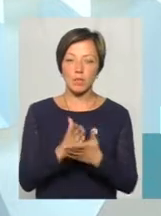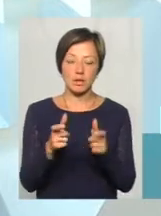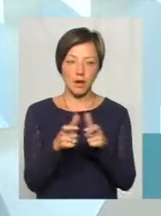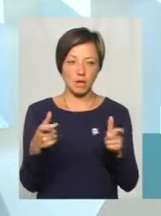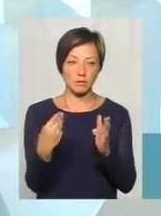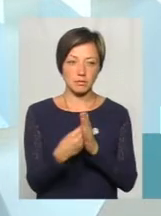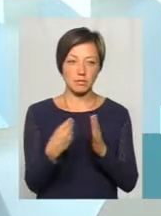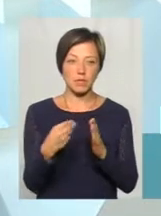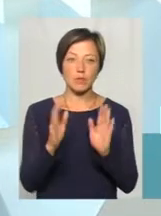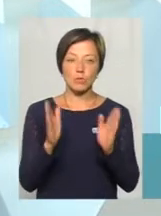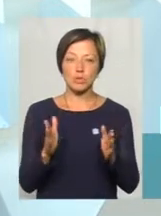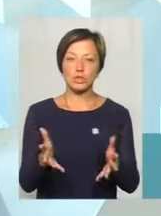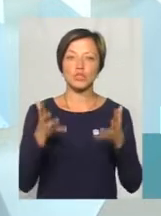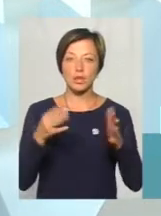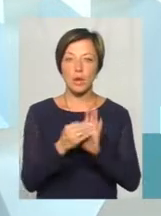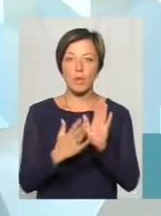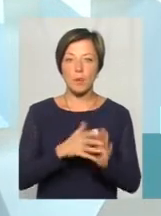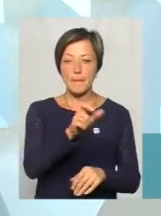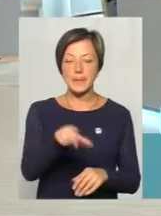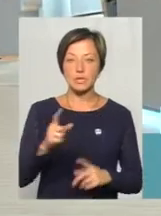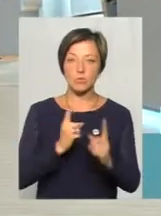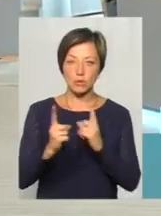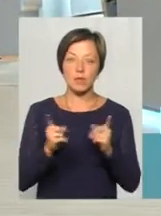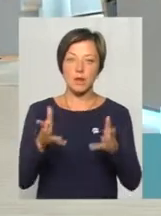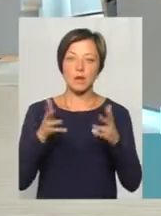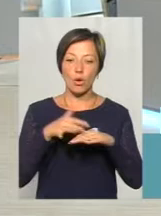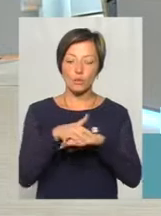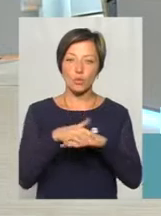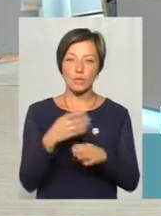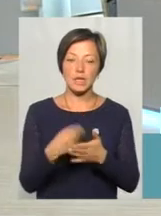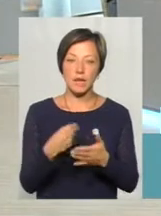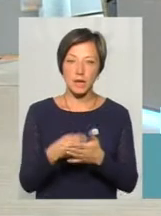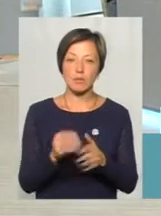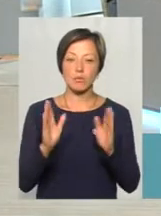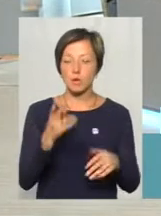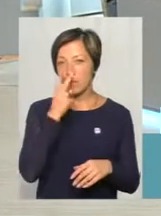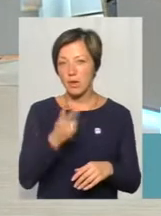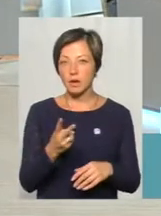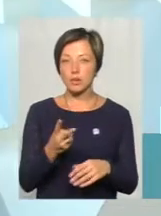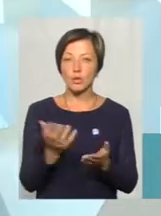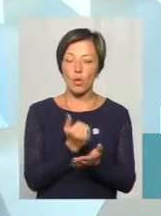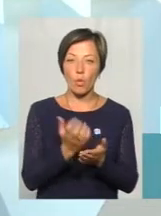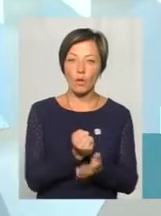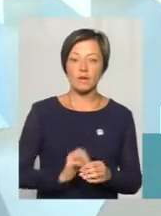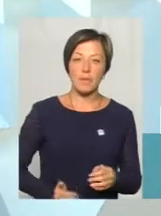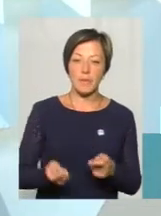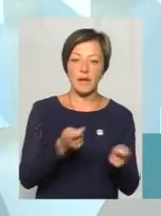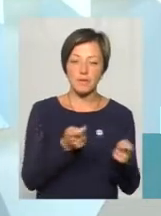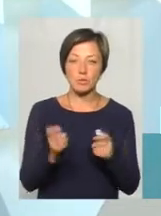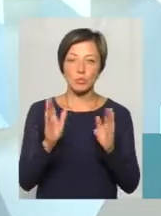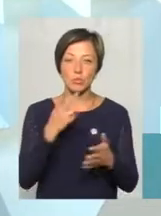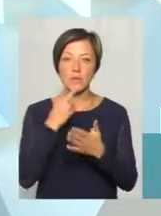карточки, і тоді буде чіткий облік пасажиропотоку. Тоді будуть чіткі розрахунки тарифів, ми будемо бачити доходи перевізників, ми